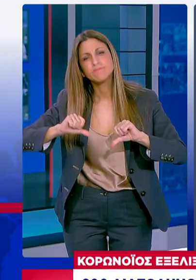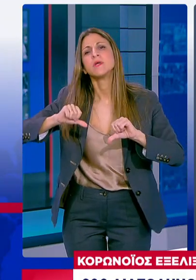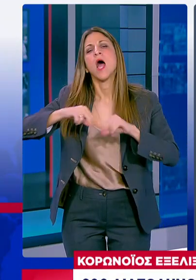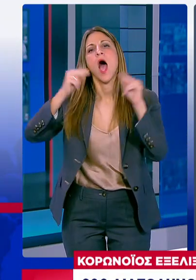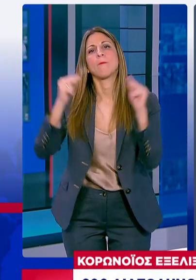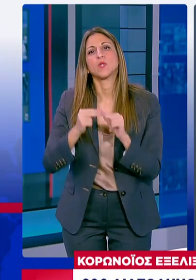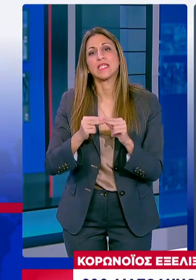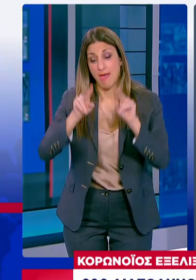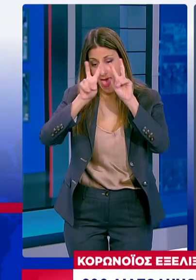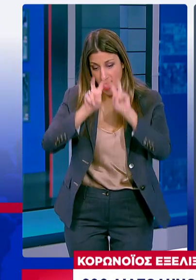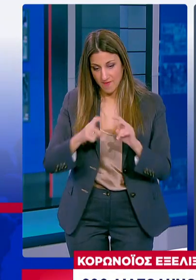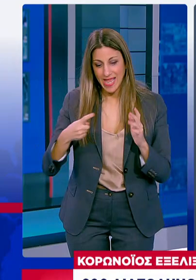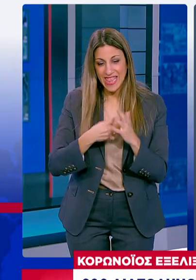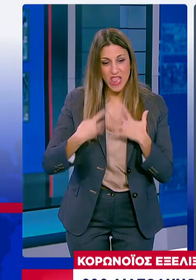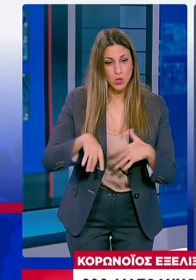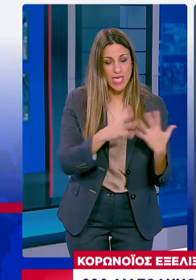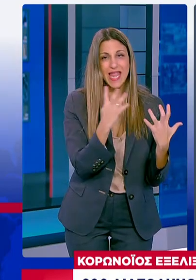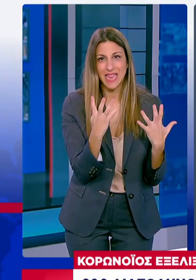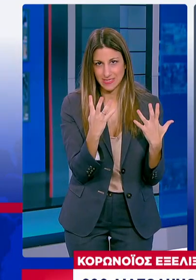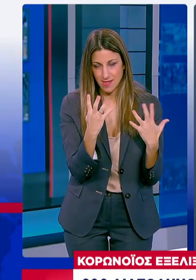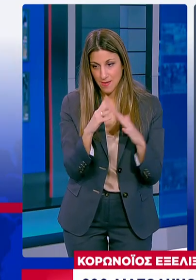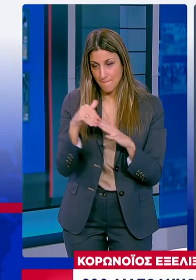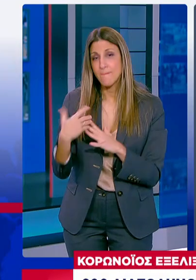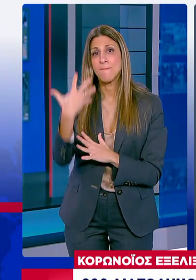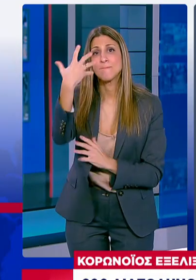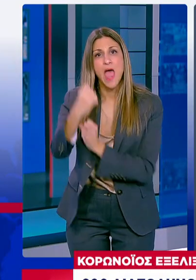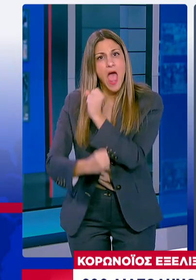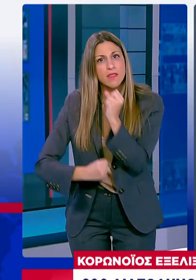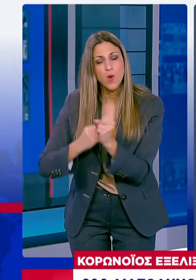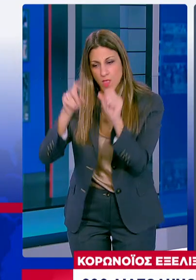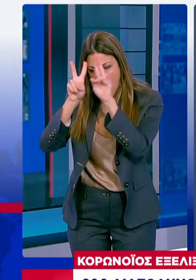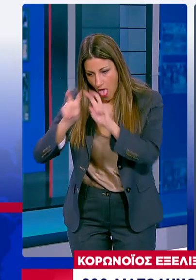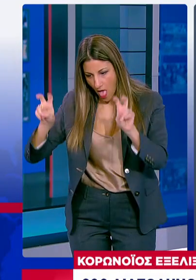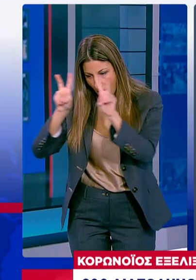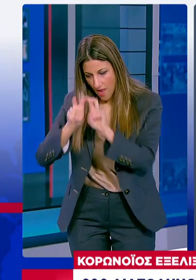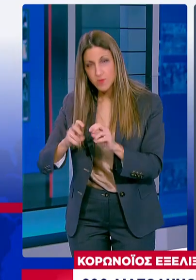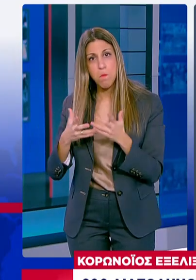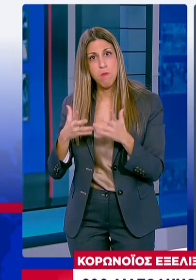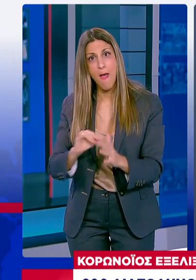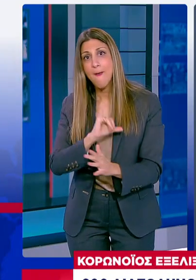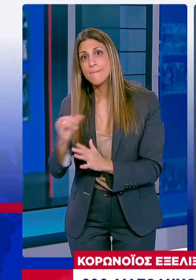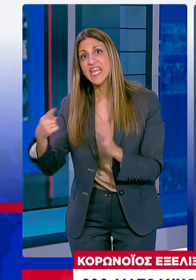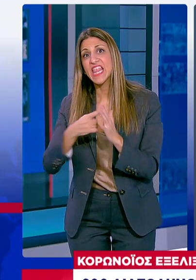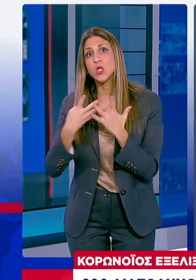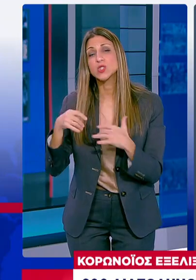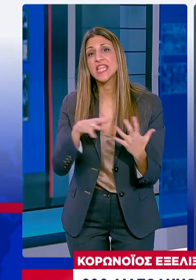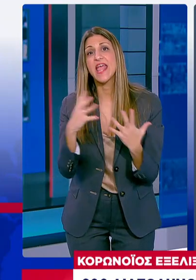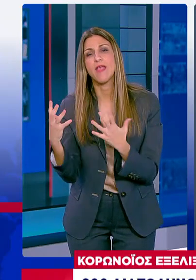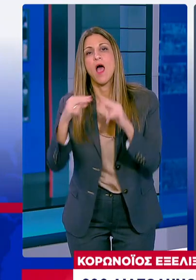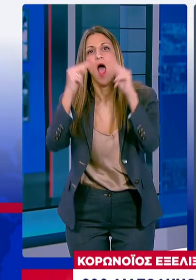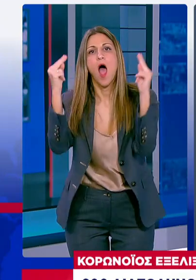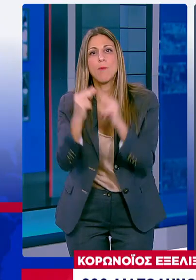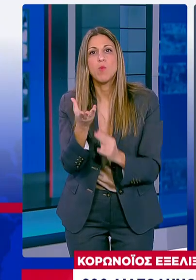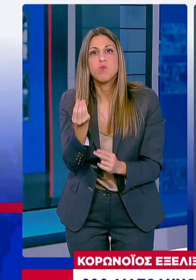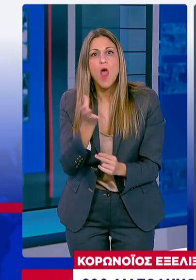Αυτές ολοκληρώθηκαν πέντε χρόνια αργότερα το 1999 Με αποτέλεσμα στο μεσοδιάστημα αυτό να χαθούν